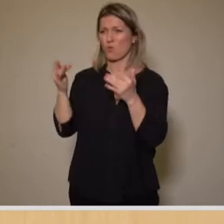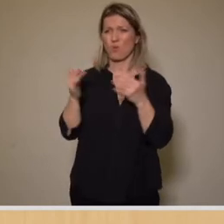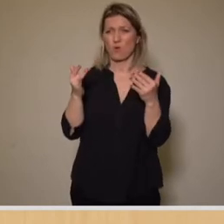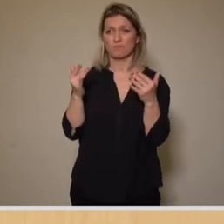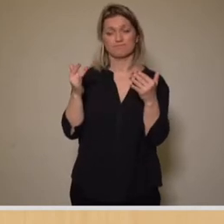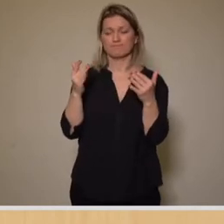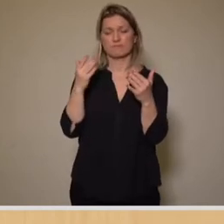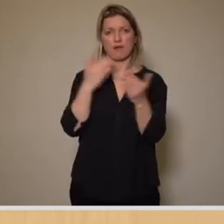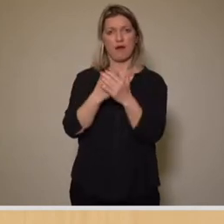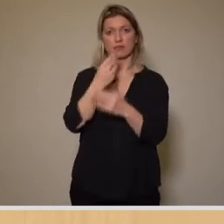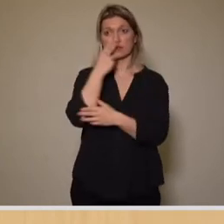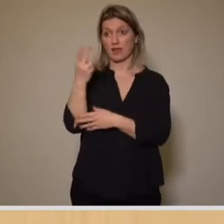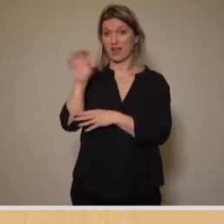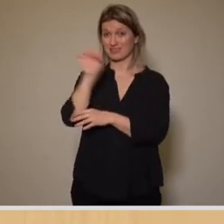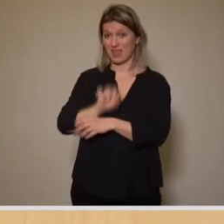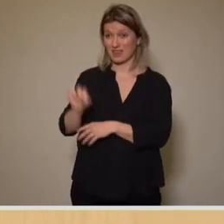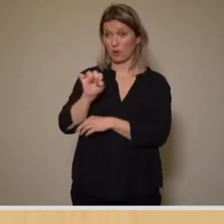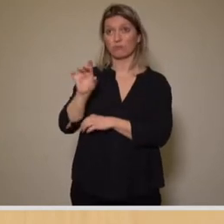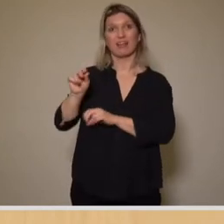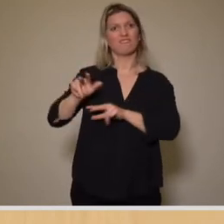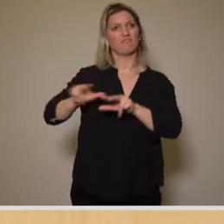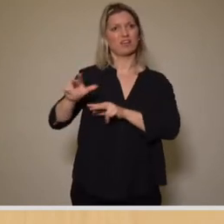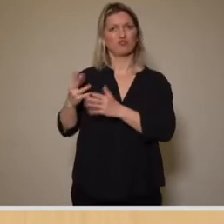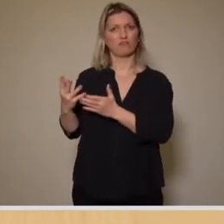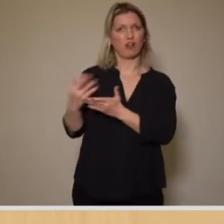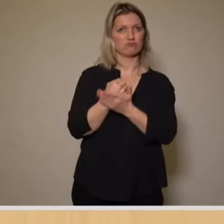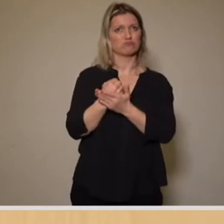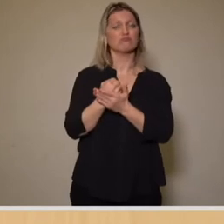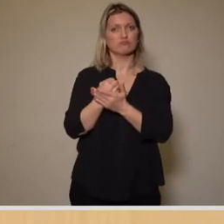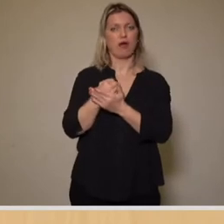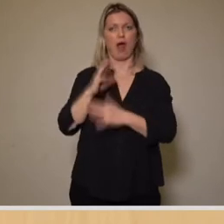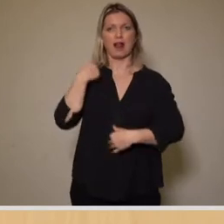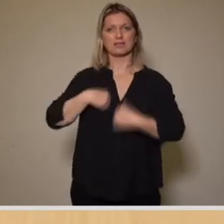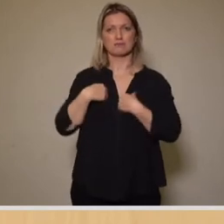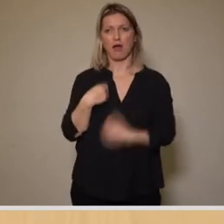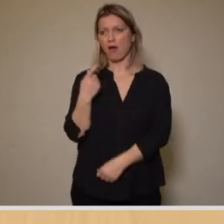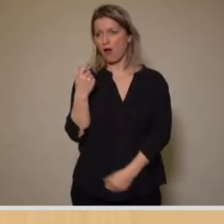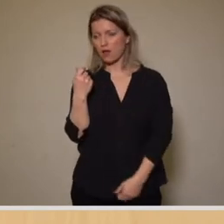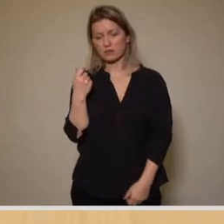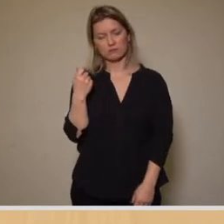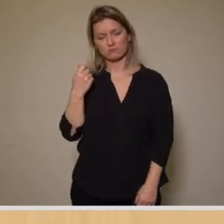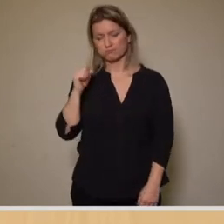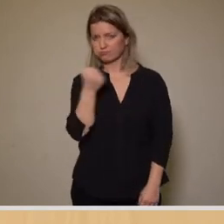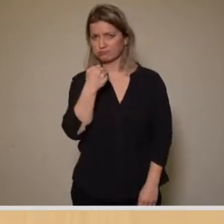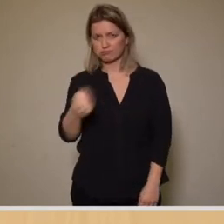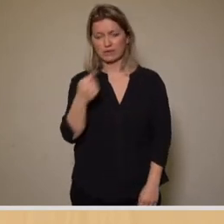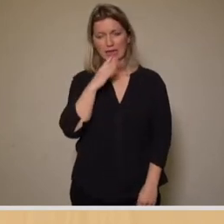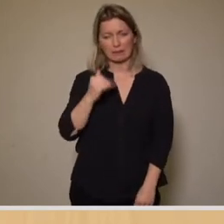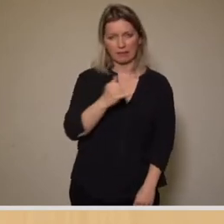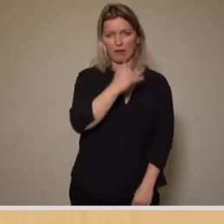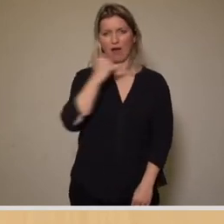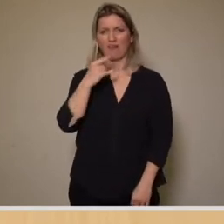eine wirtschaftliche Sanierung und Betrieb als Bad sind finanziell nicht machbar. Jährliche Zuschüsse in